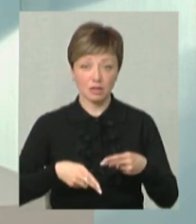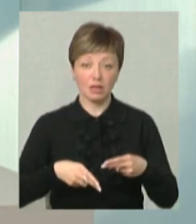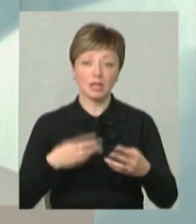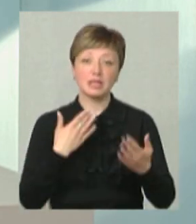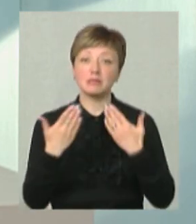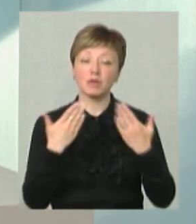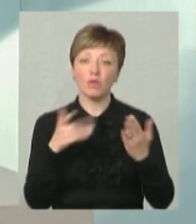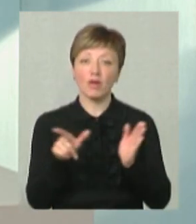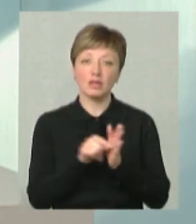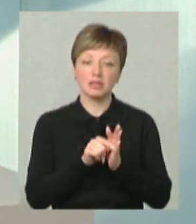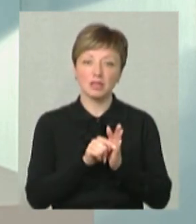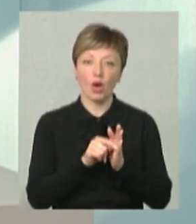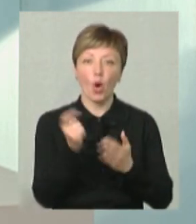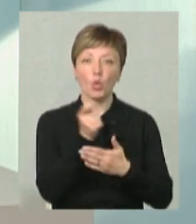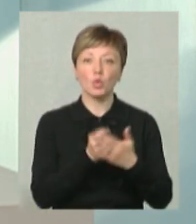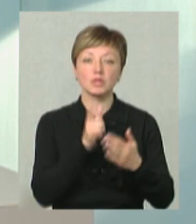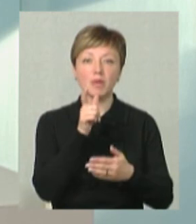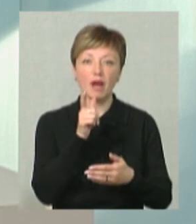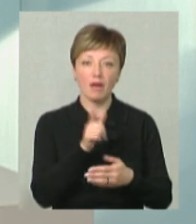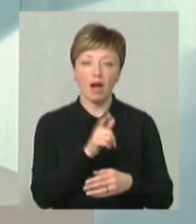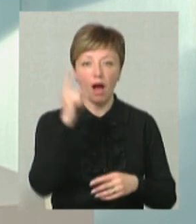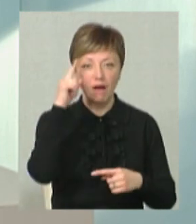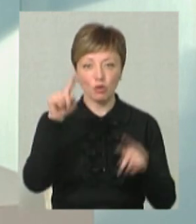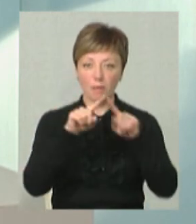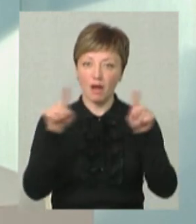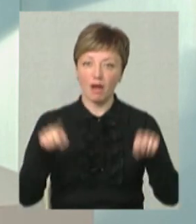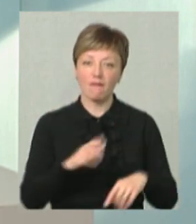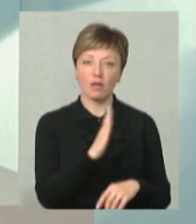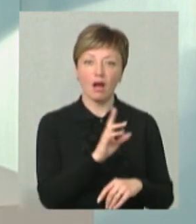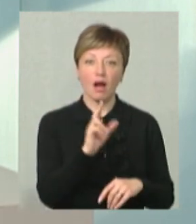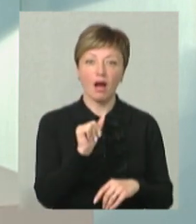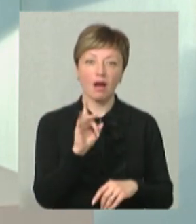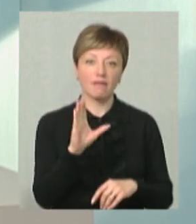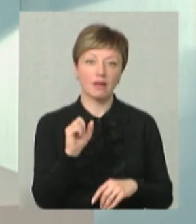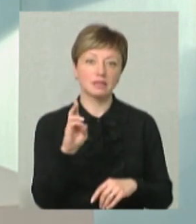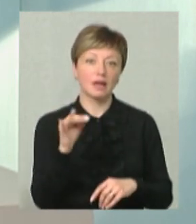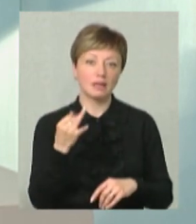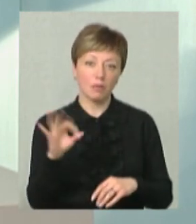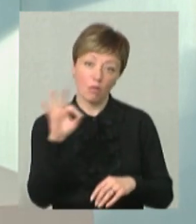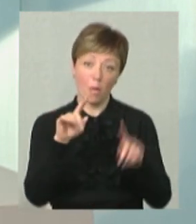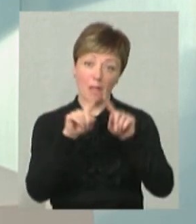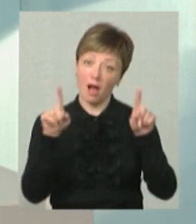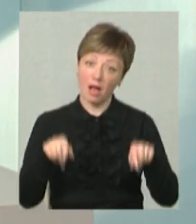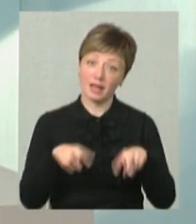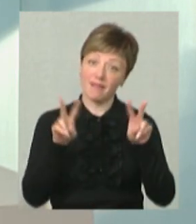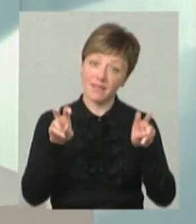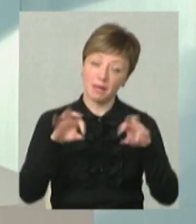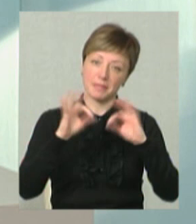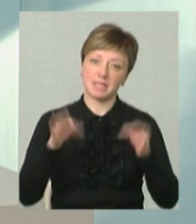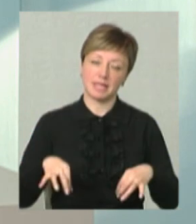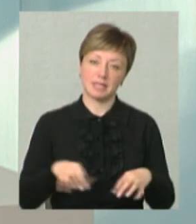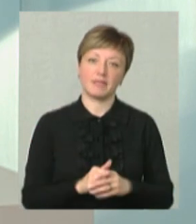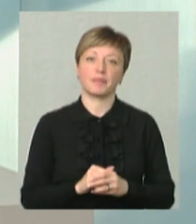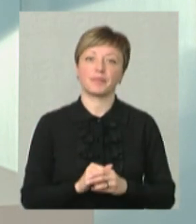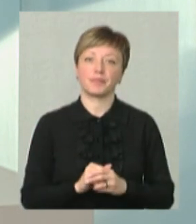Ми спілкувалися з художником-графіком, автором плакатів Володимиром Карвасарним про плакат як вид мистецтва.